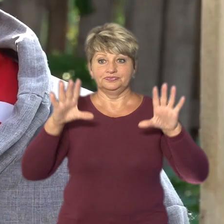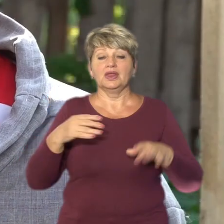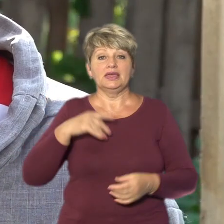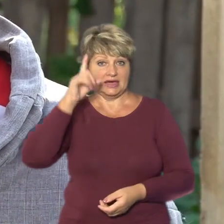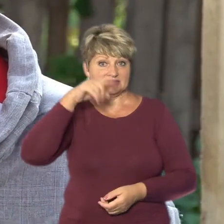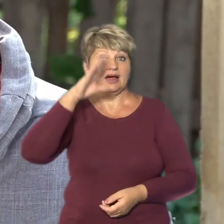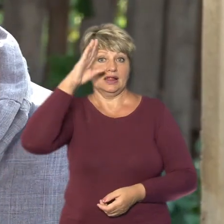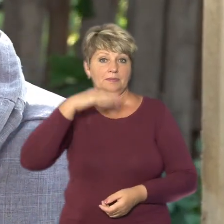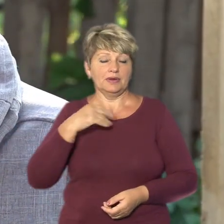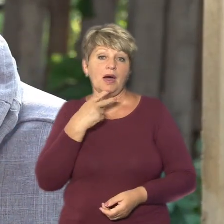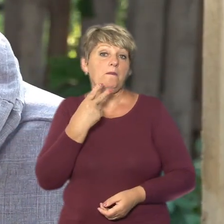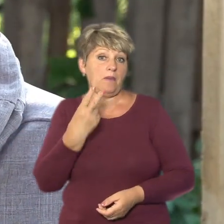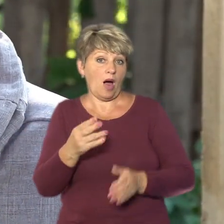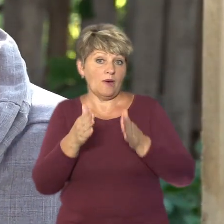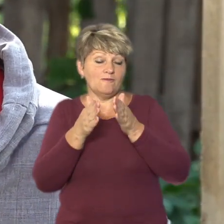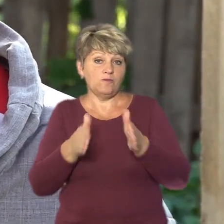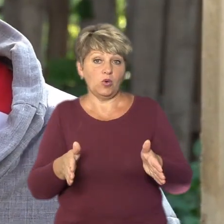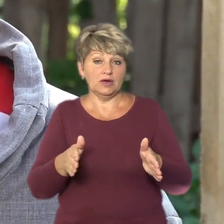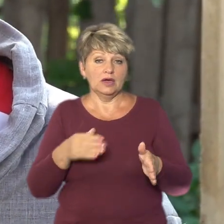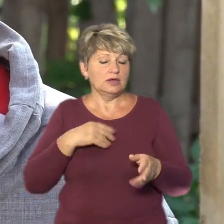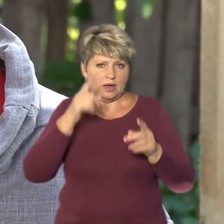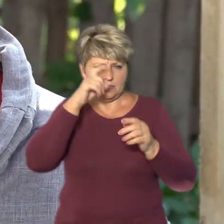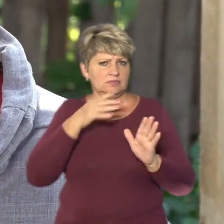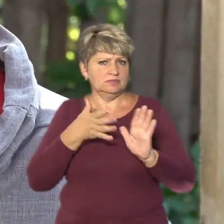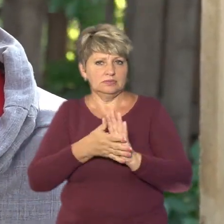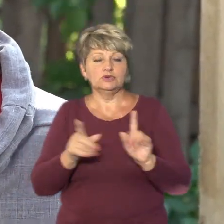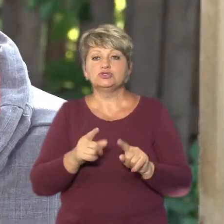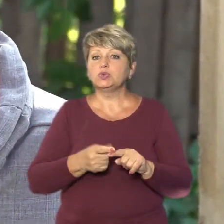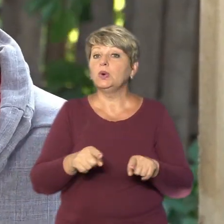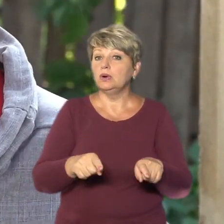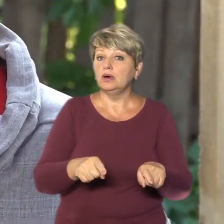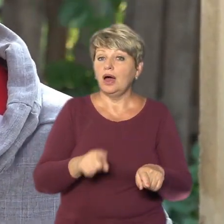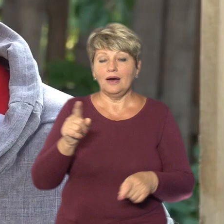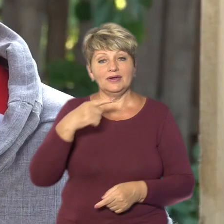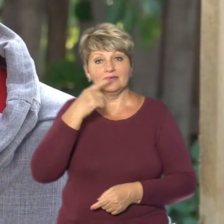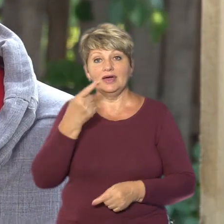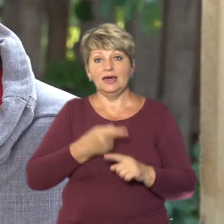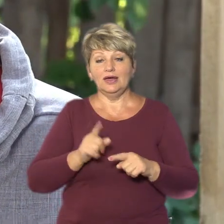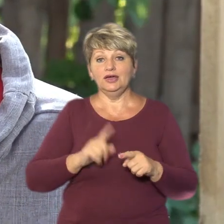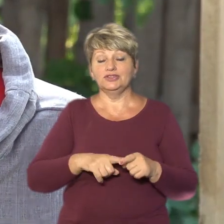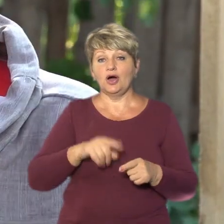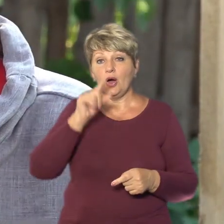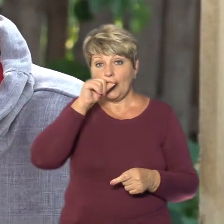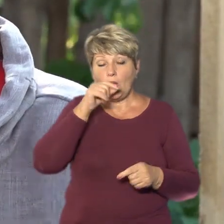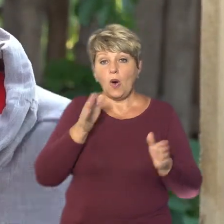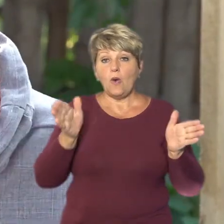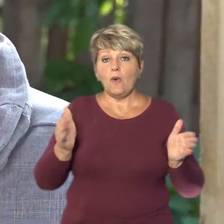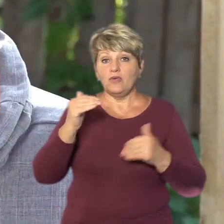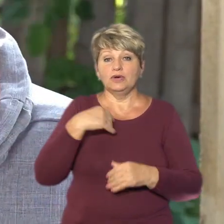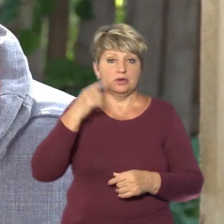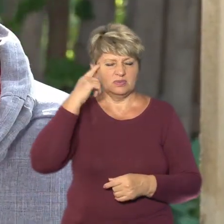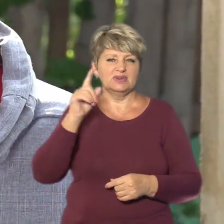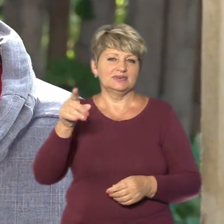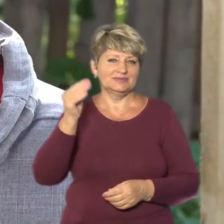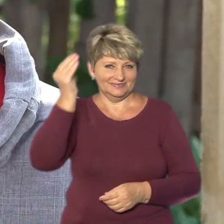Я бачу цей вулик і думаю, я не поняв, що це вулик. Я питаю, папе, що це таке, він каже, вулик. Я одразу не зрозумів, може, якась шутка.